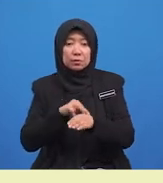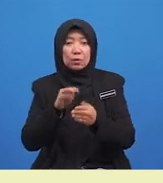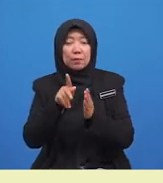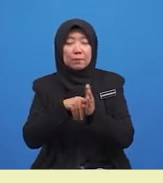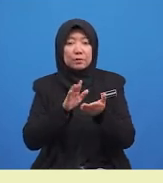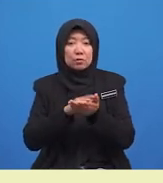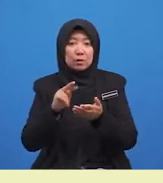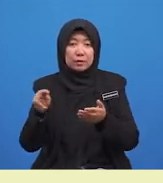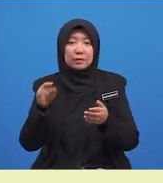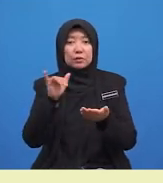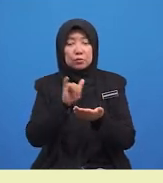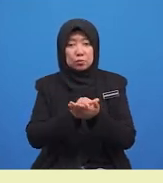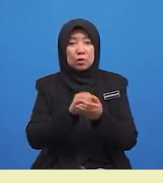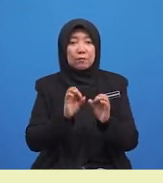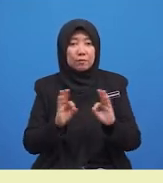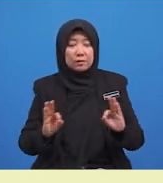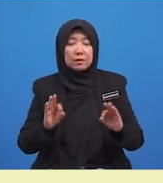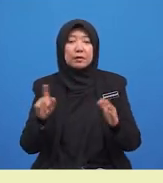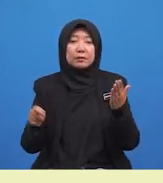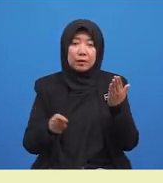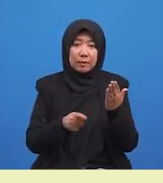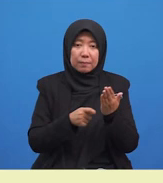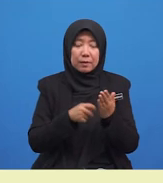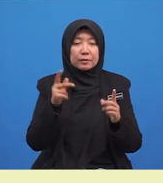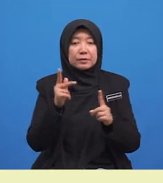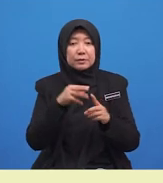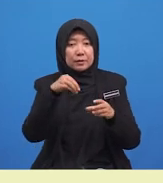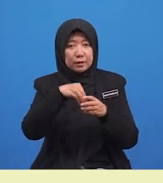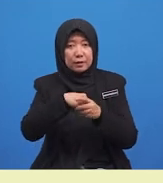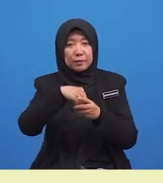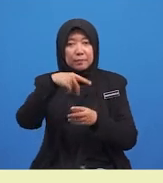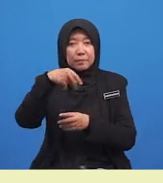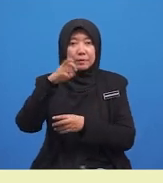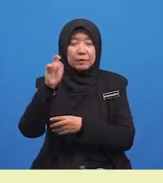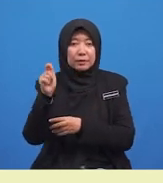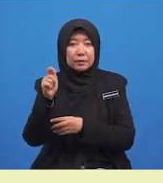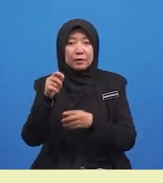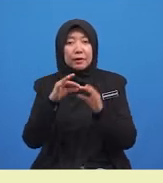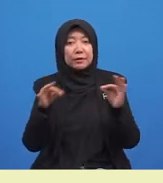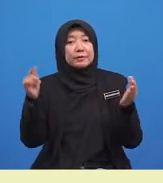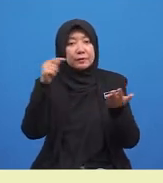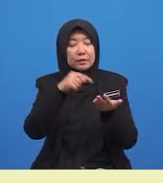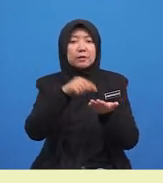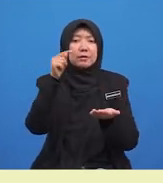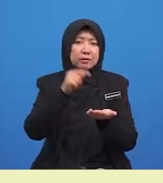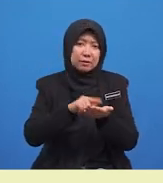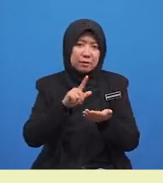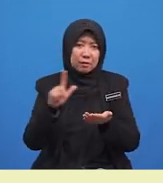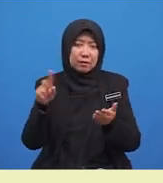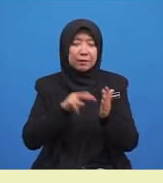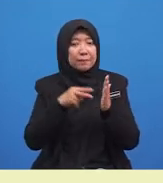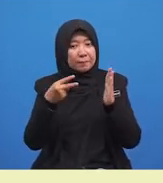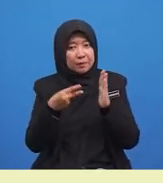frasa yang ditambah ke dalam predikat ayat ini. Inilah yang